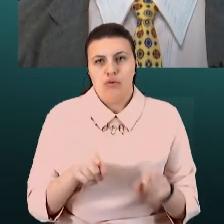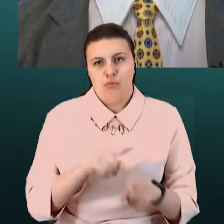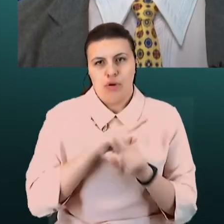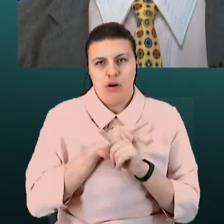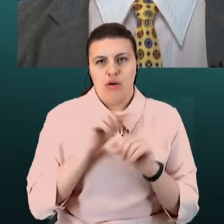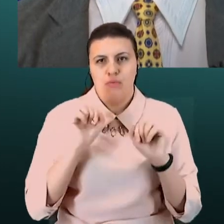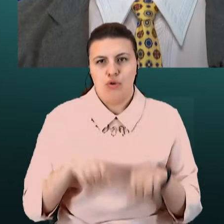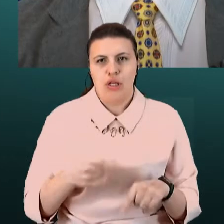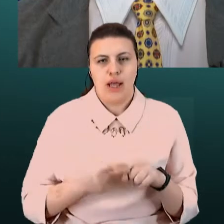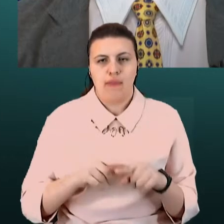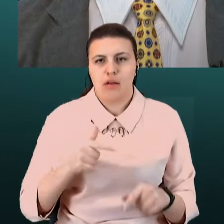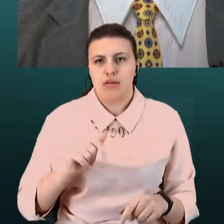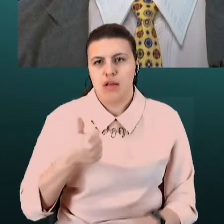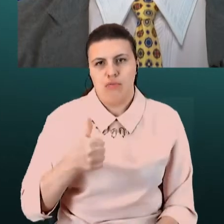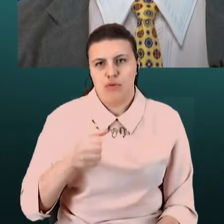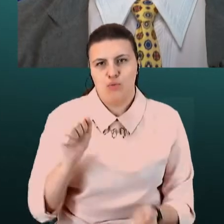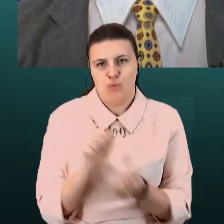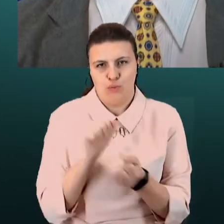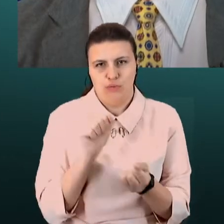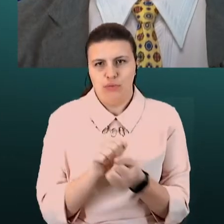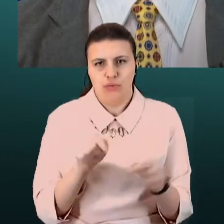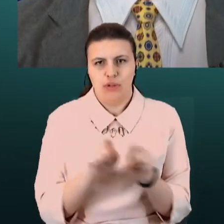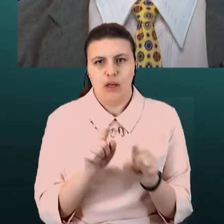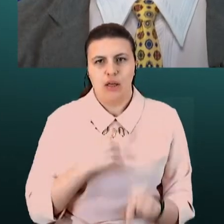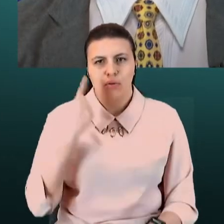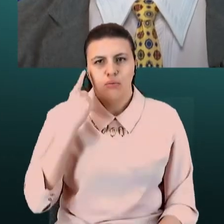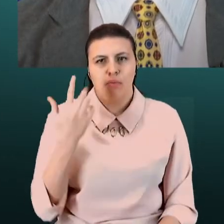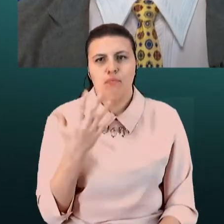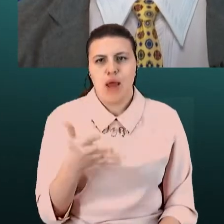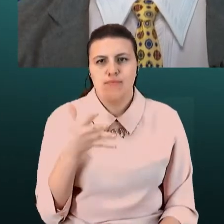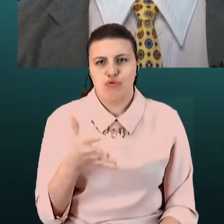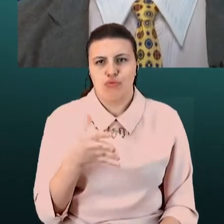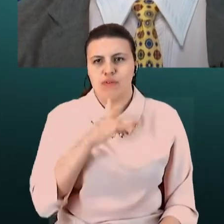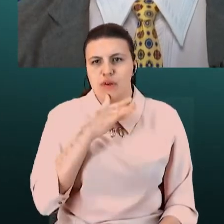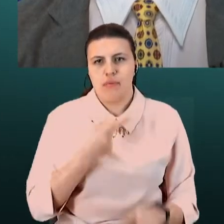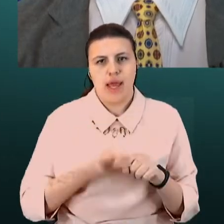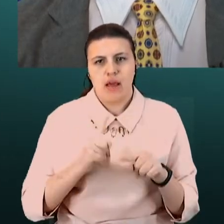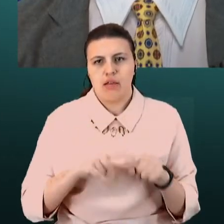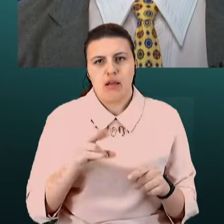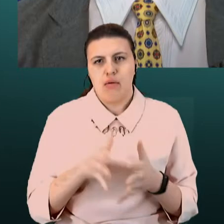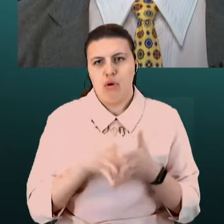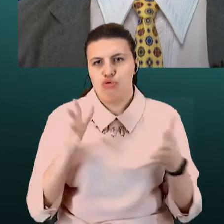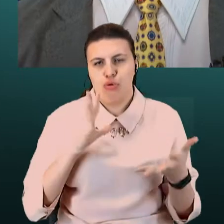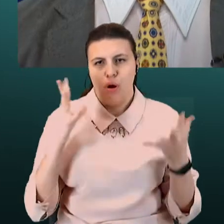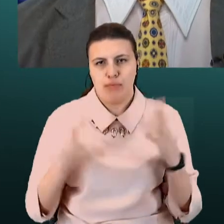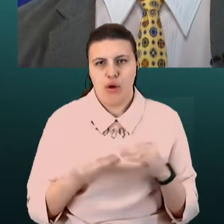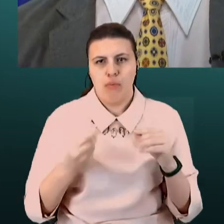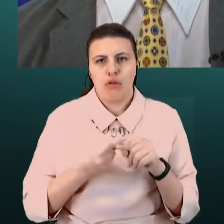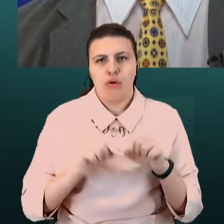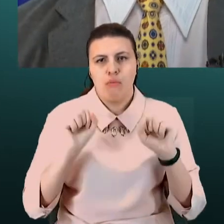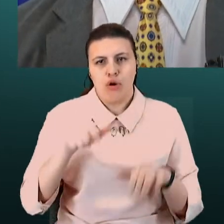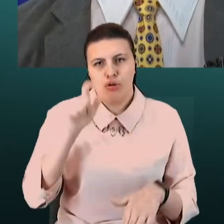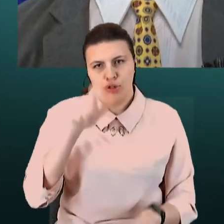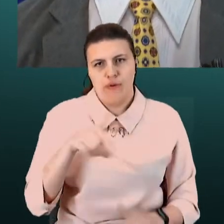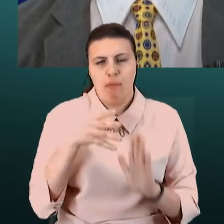взагалі взагалі взагалі взагалі, я думаю, 5 минут времени – це небільшій об'єм, який людина може потратити на те, щоб